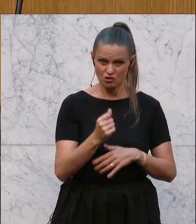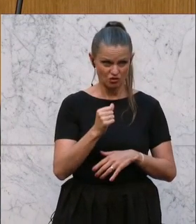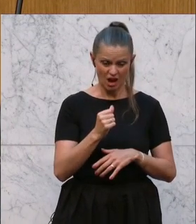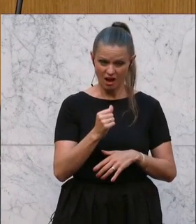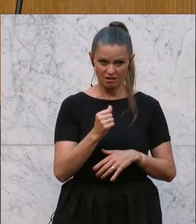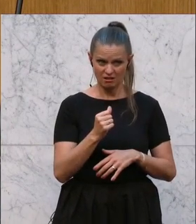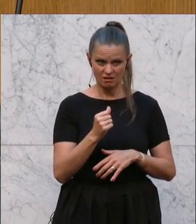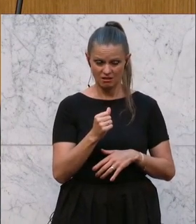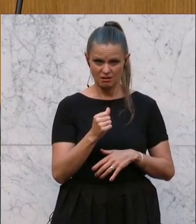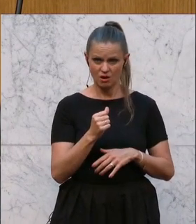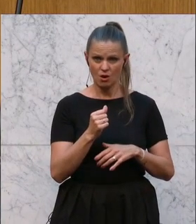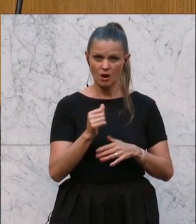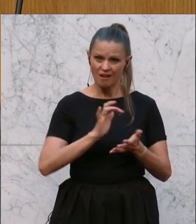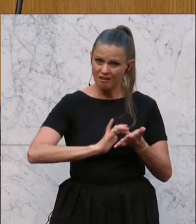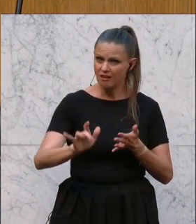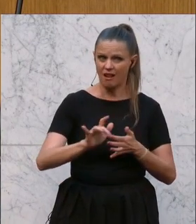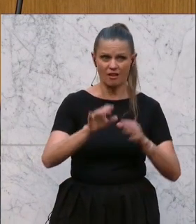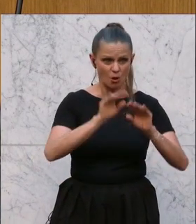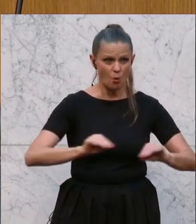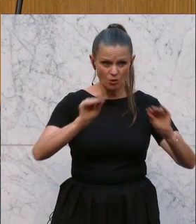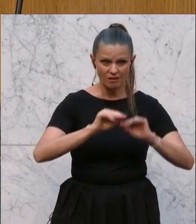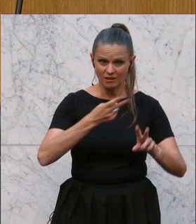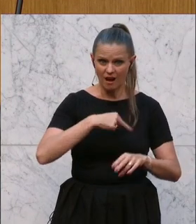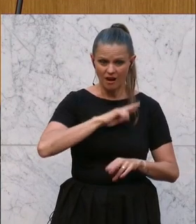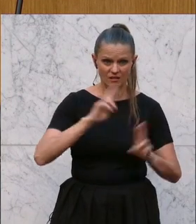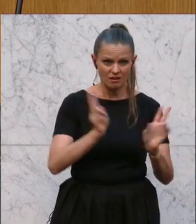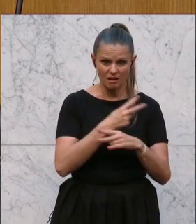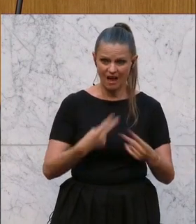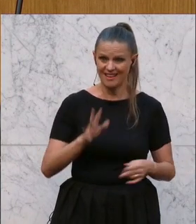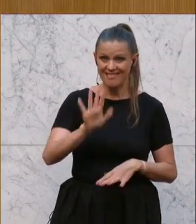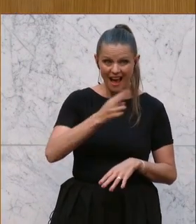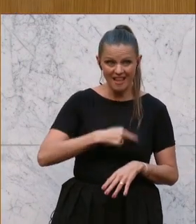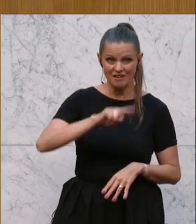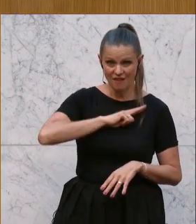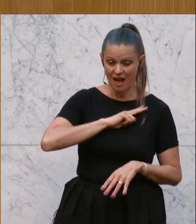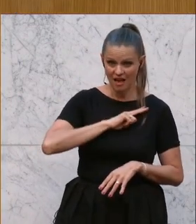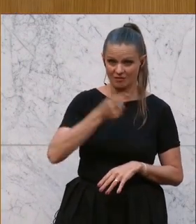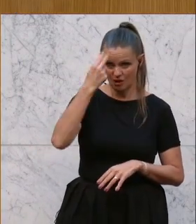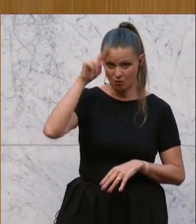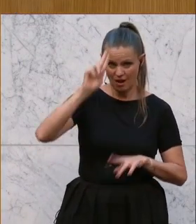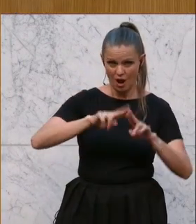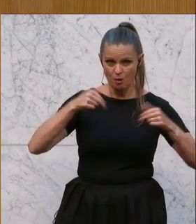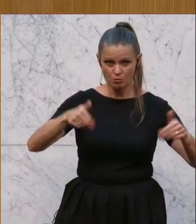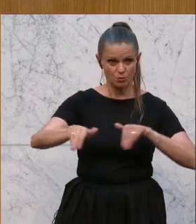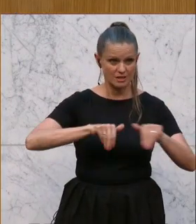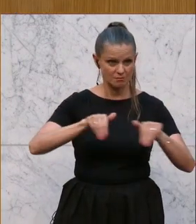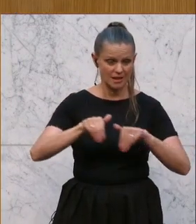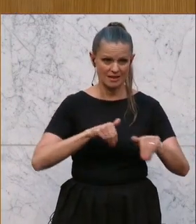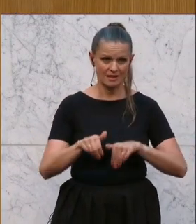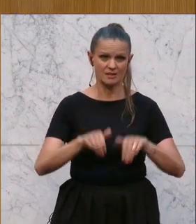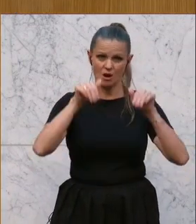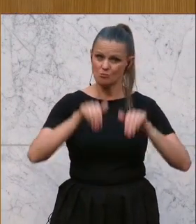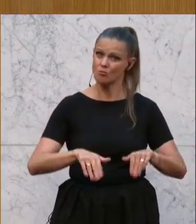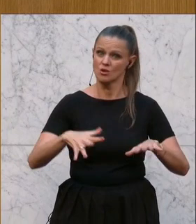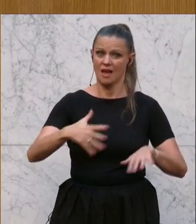einen reibungslosen Unterricht im Herbst garantieren können. Und das ist Ihre Verantwortung, Herr Bundesminister. Sie müssen hier ganz einfach endlich